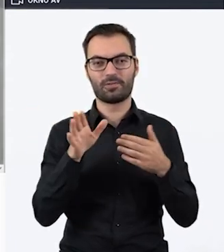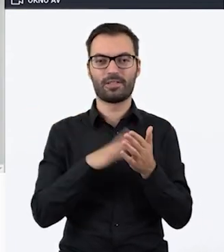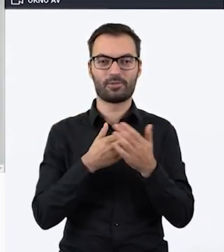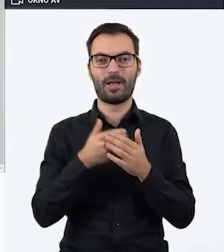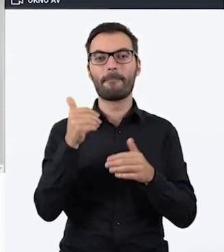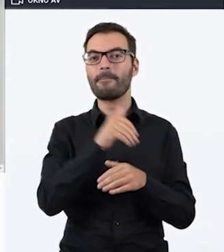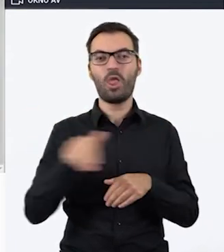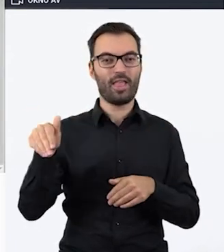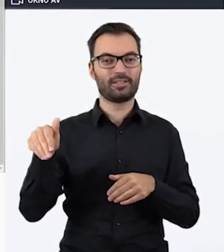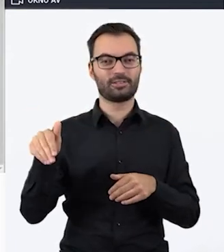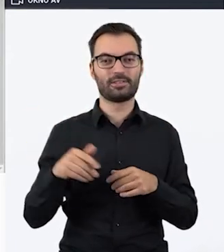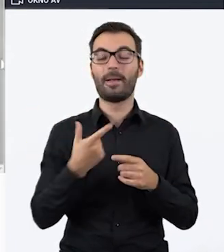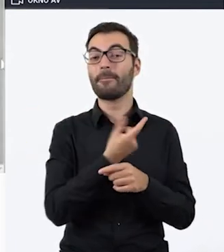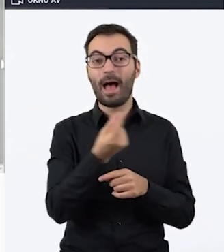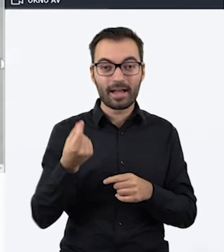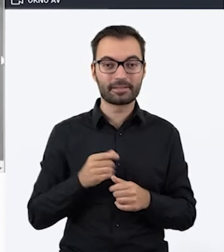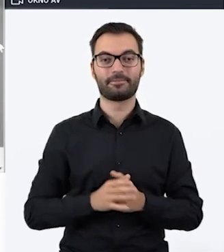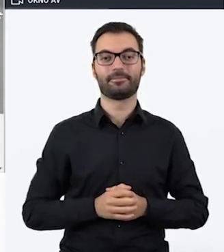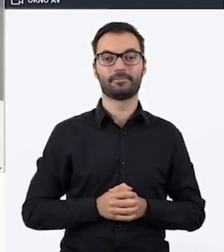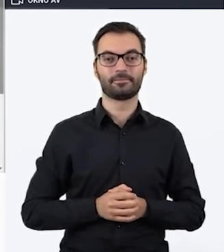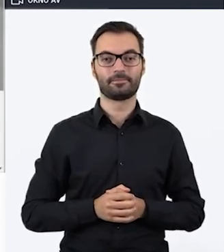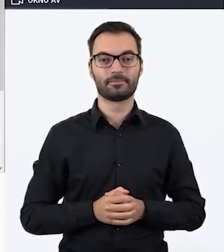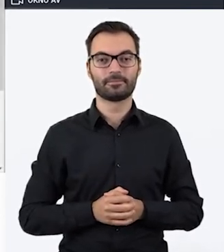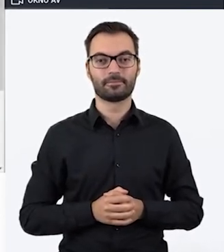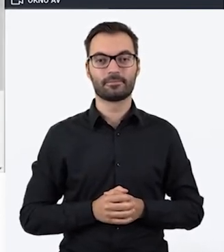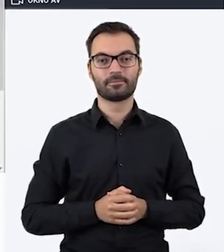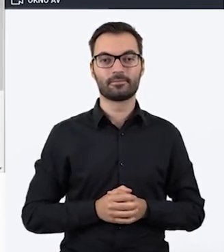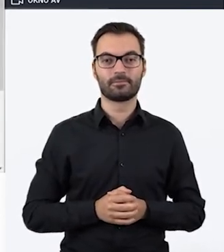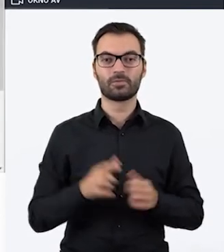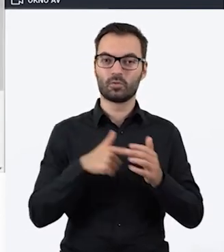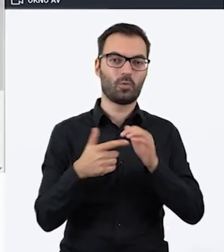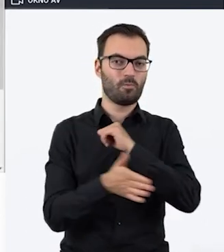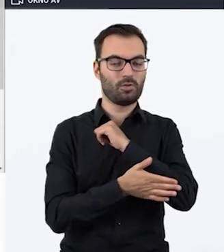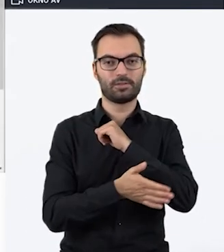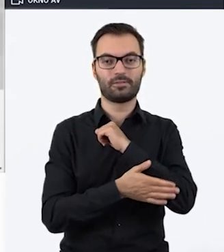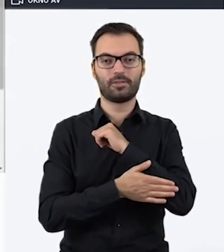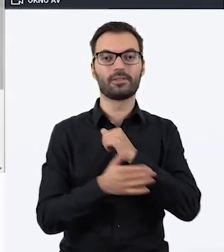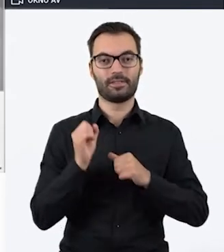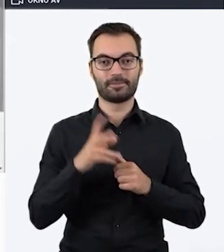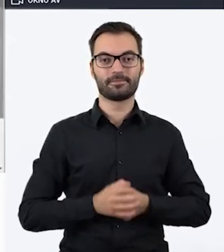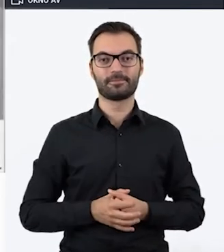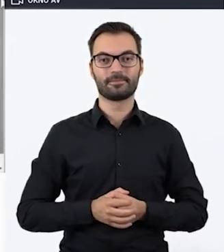.in. milionerzy, dobieranie w pary. I to są takie te podstawowe.